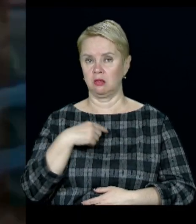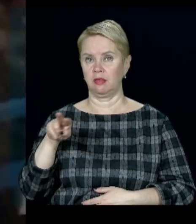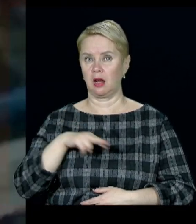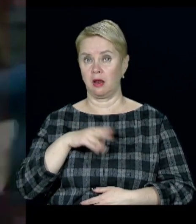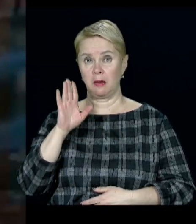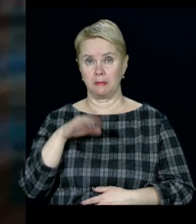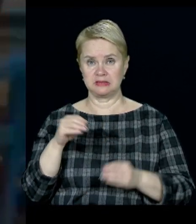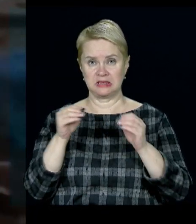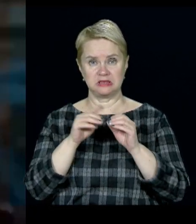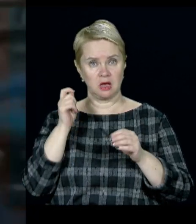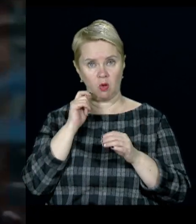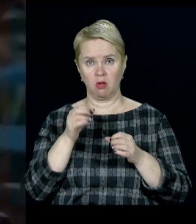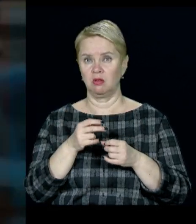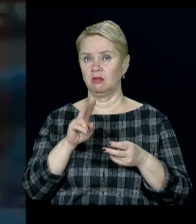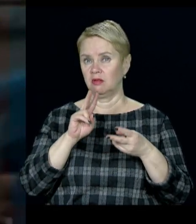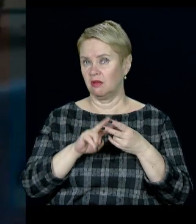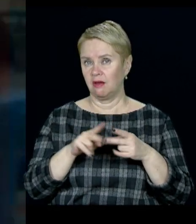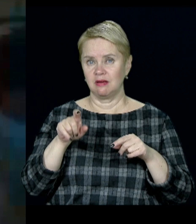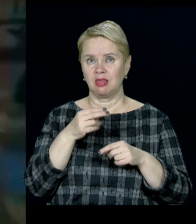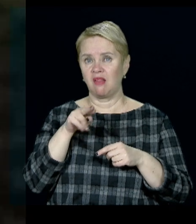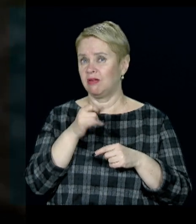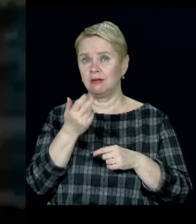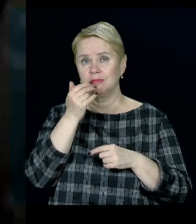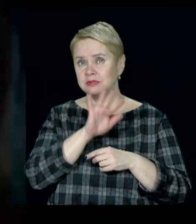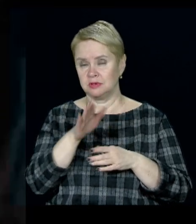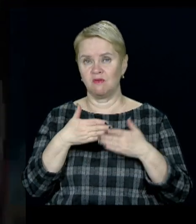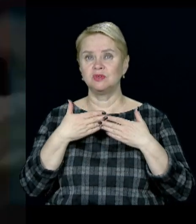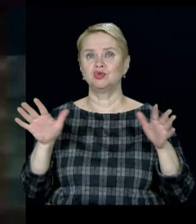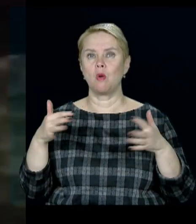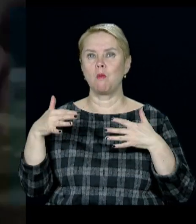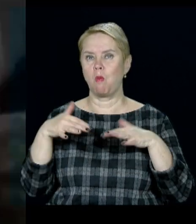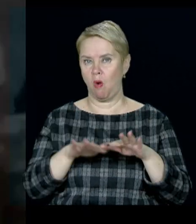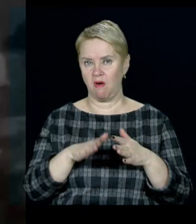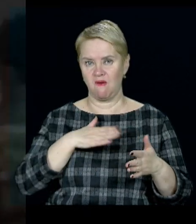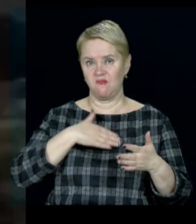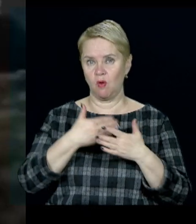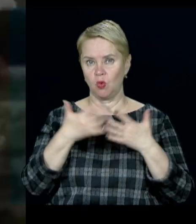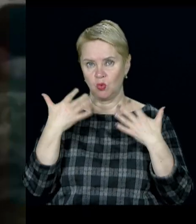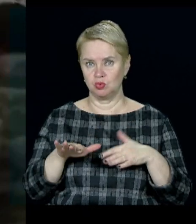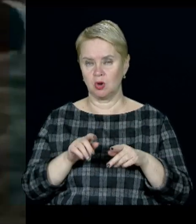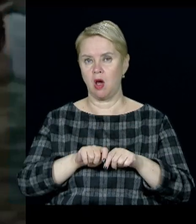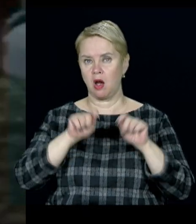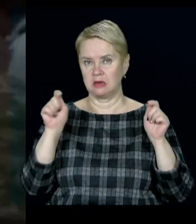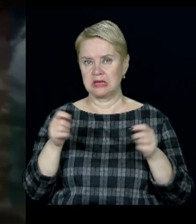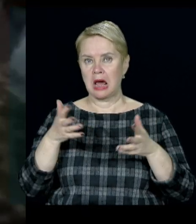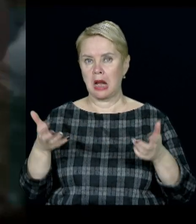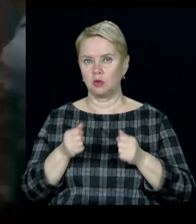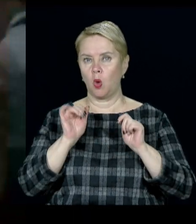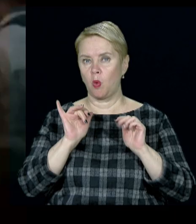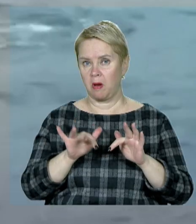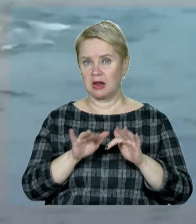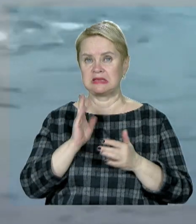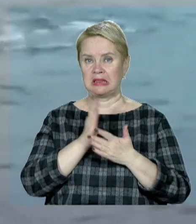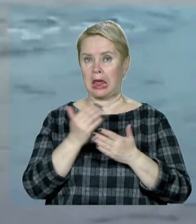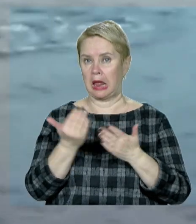Після 10 років неволі дельфіни не пристосовані до життя в відкритому морі. Волонтери уже розгорнули рятувальну операцію.